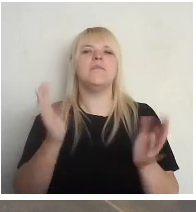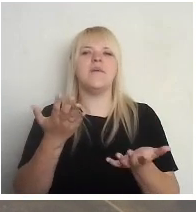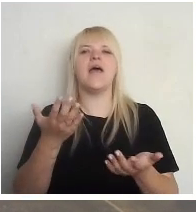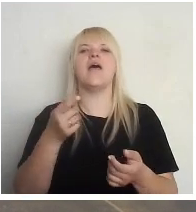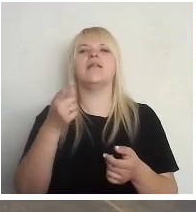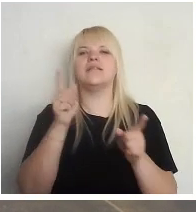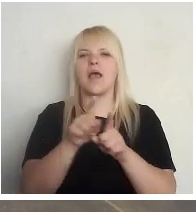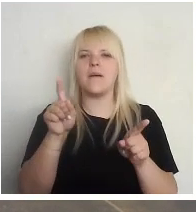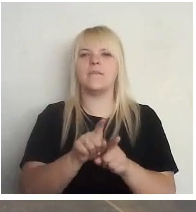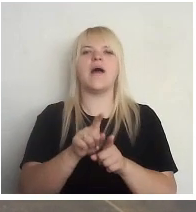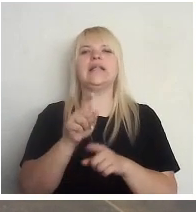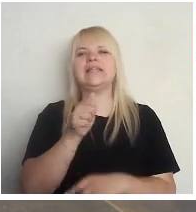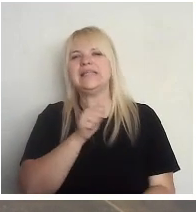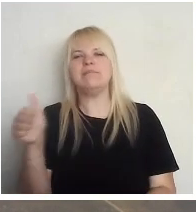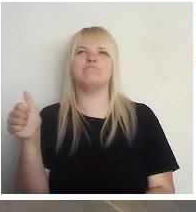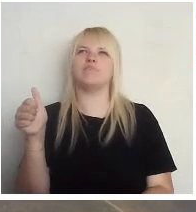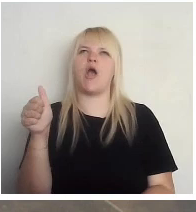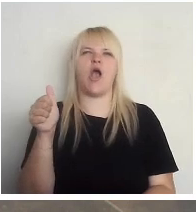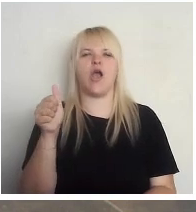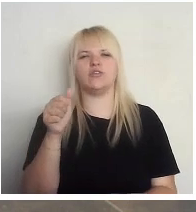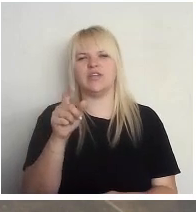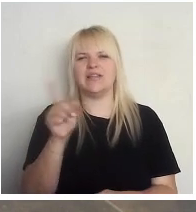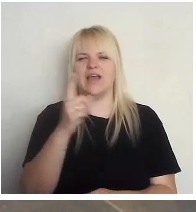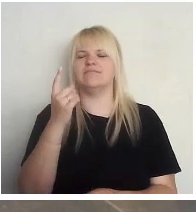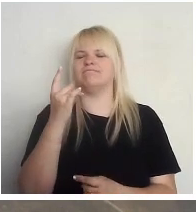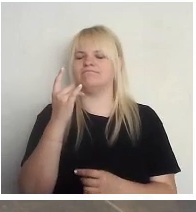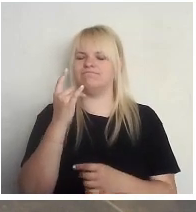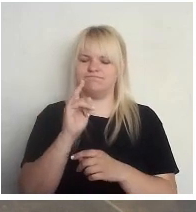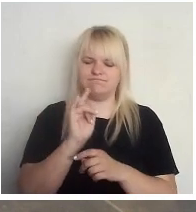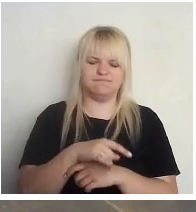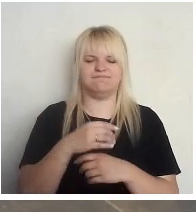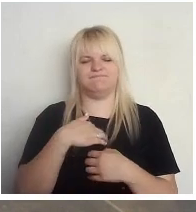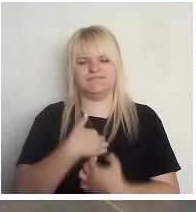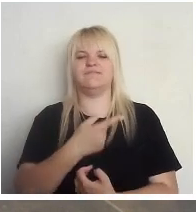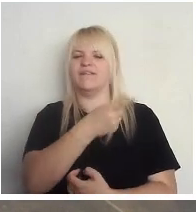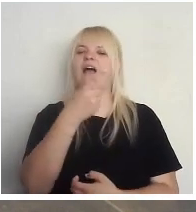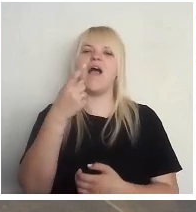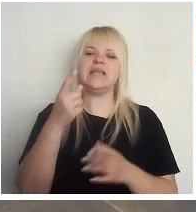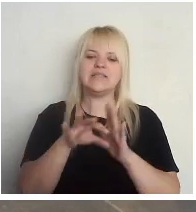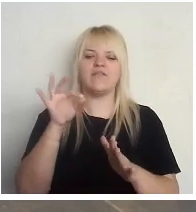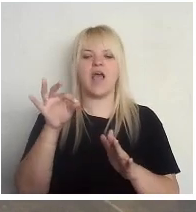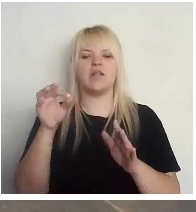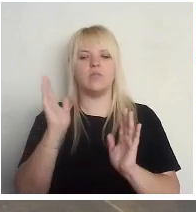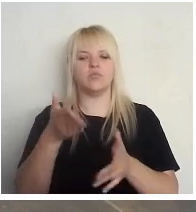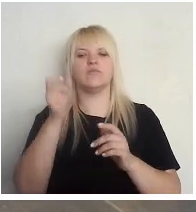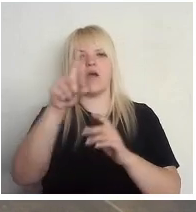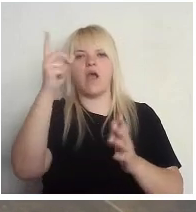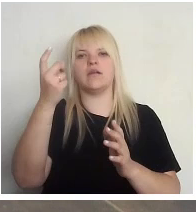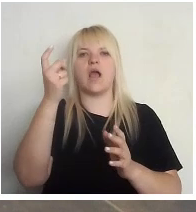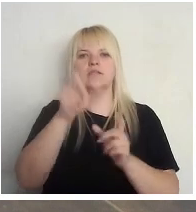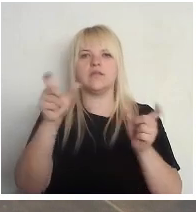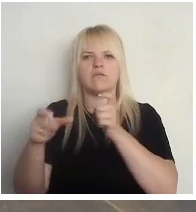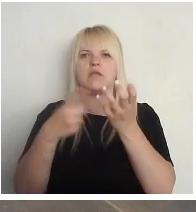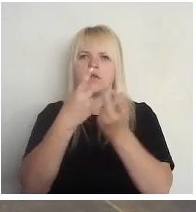tomēr ir cevišķi, tas ir, ja tā ir vilšanās tajā savā izvēlē, motivēs man šķiet, ka daudz lielāku cilvēku skaitu